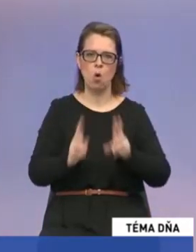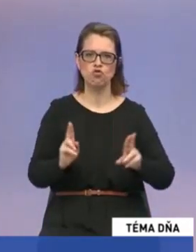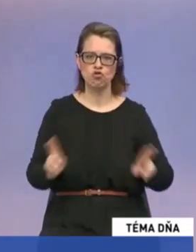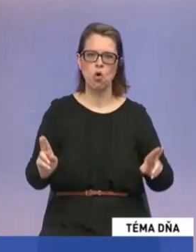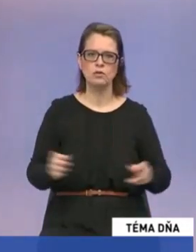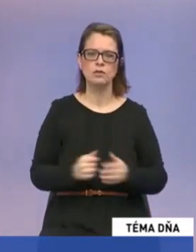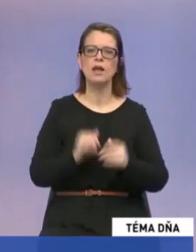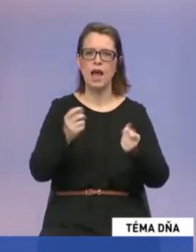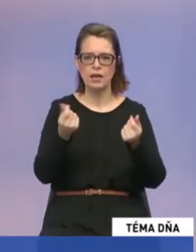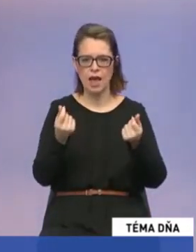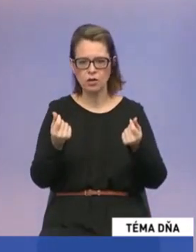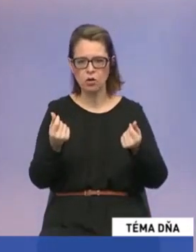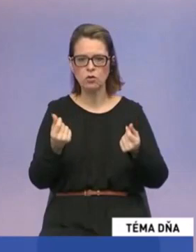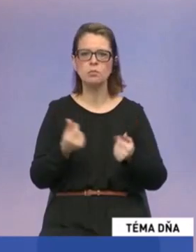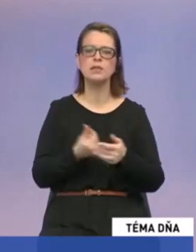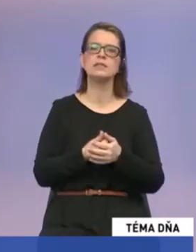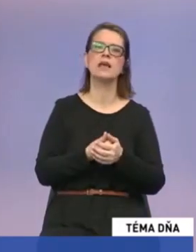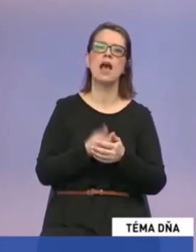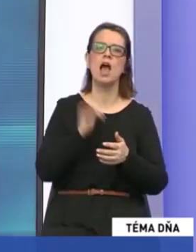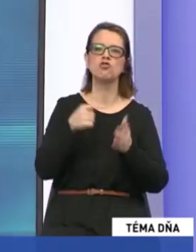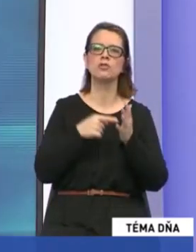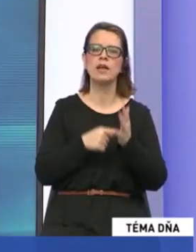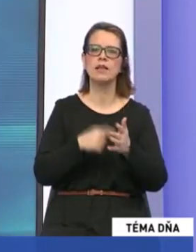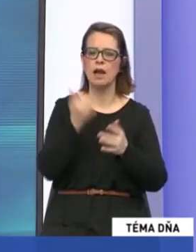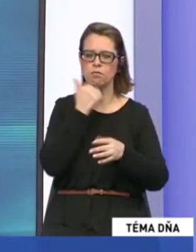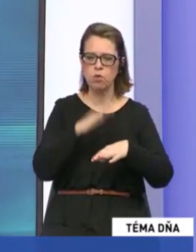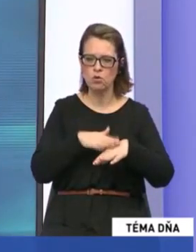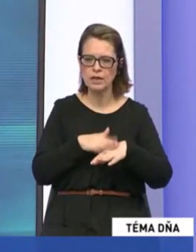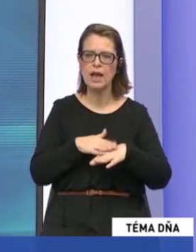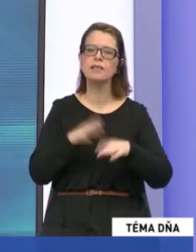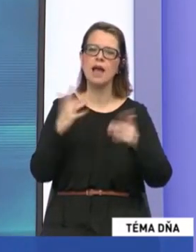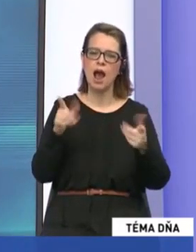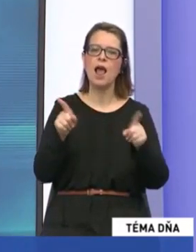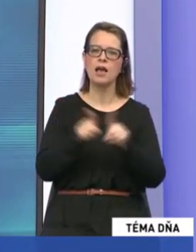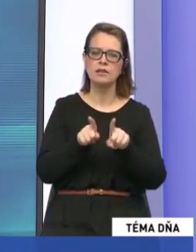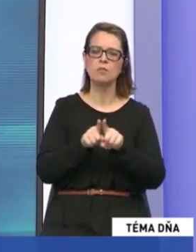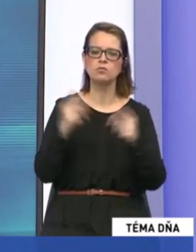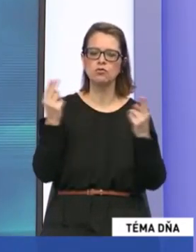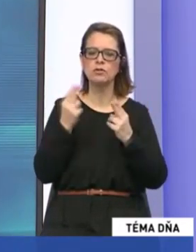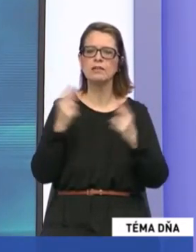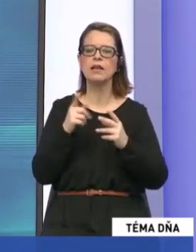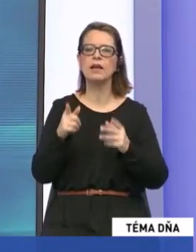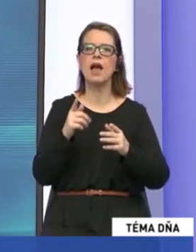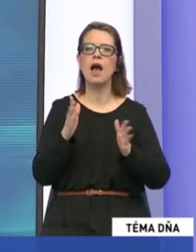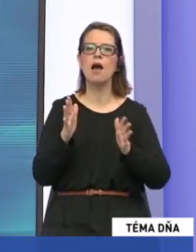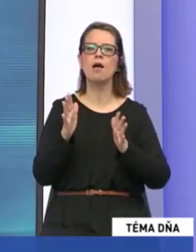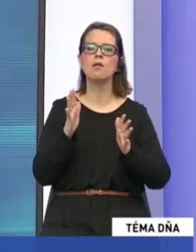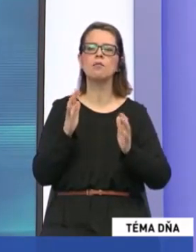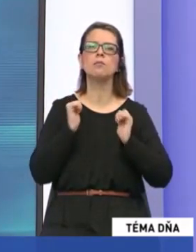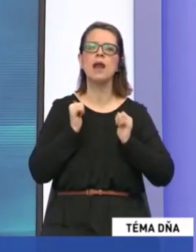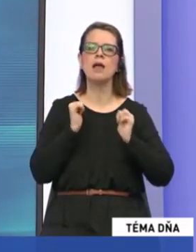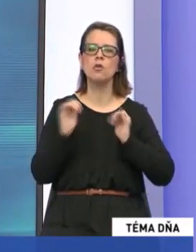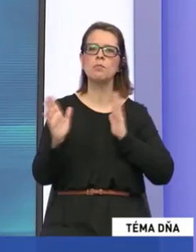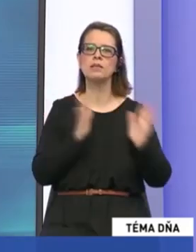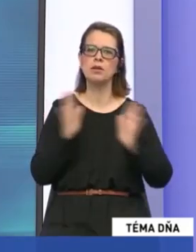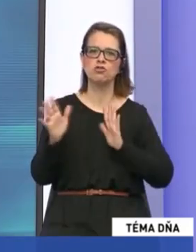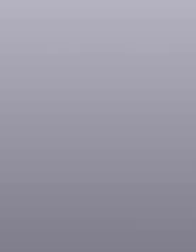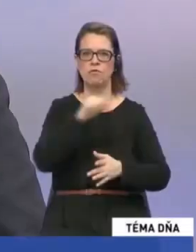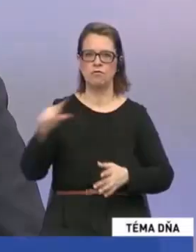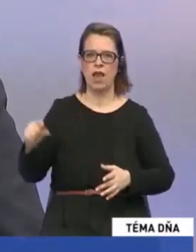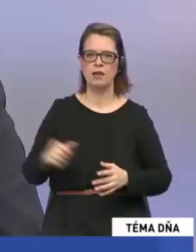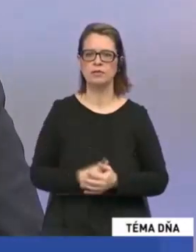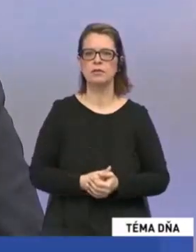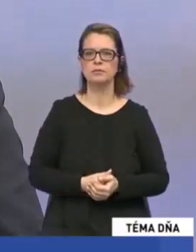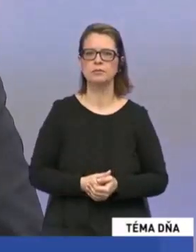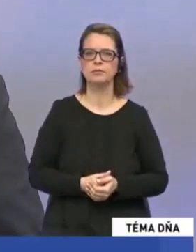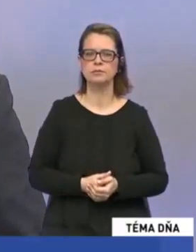ekonomického charakteru, čo sa týka podnikania, ale aj samozrejme, čo sa týka brannobezpečnostných záležitostí. Ďakujem pekne.